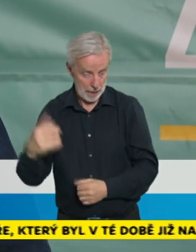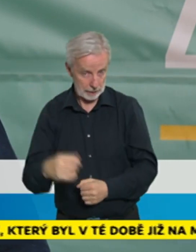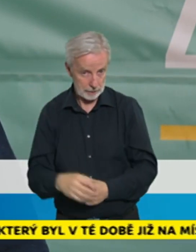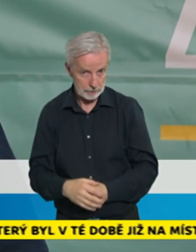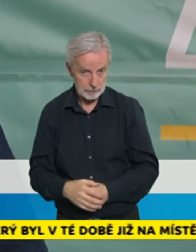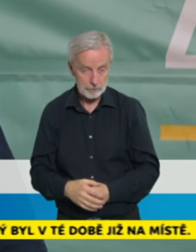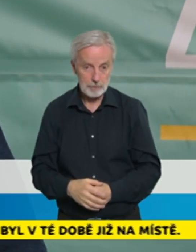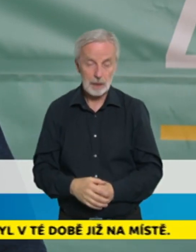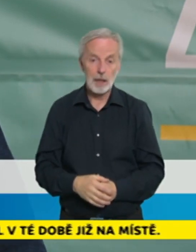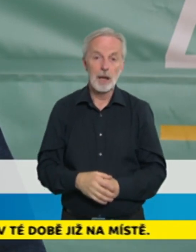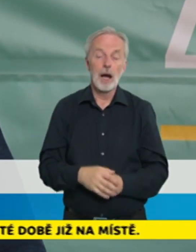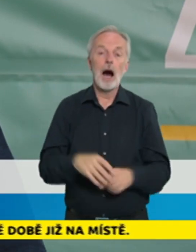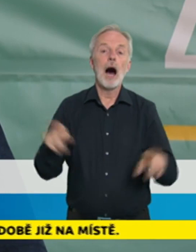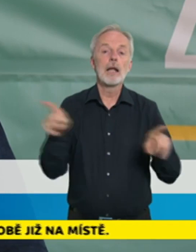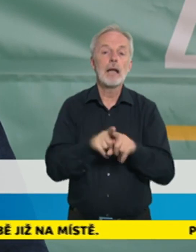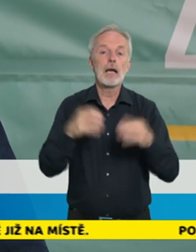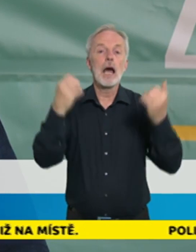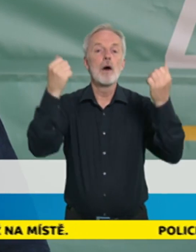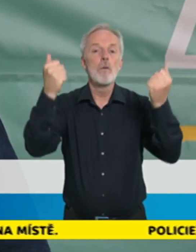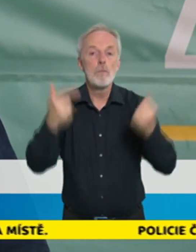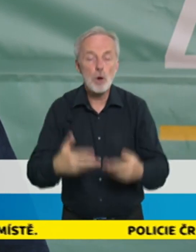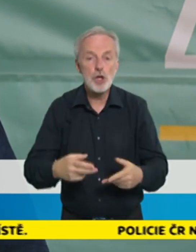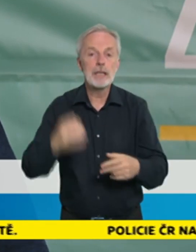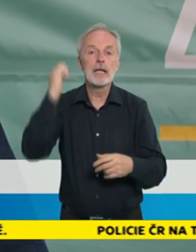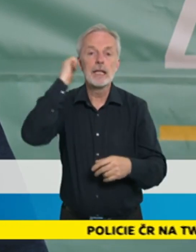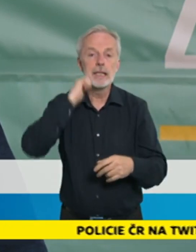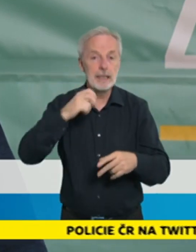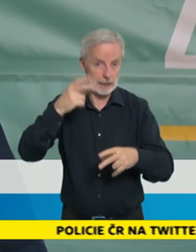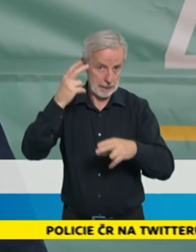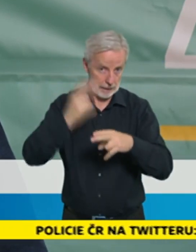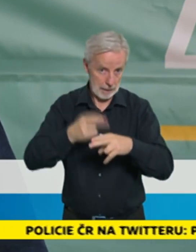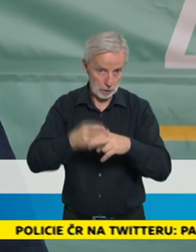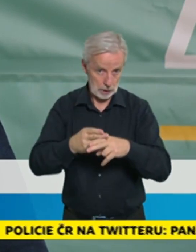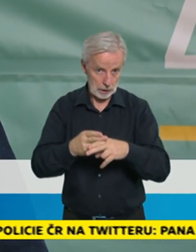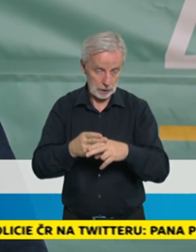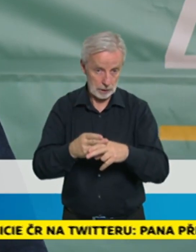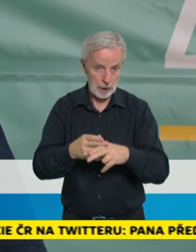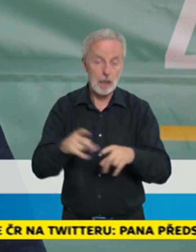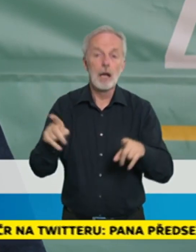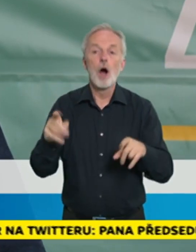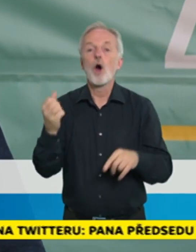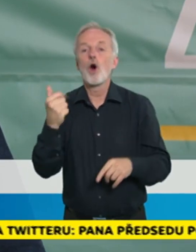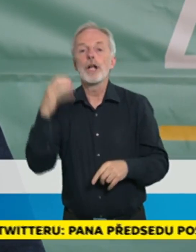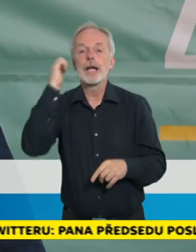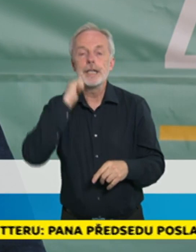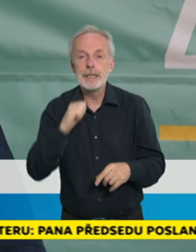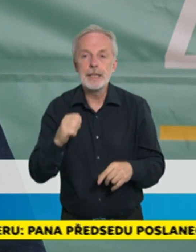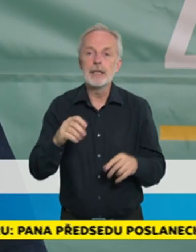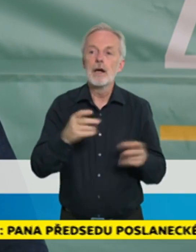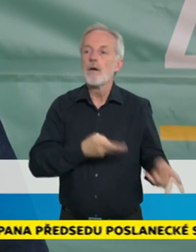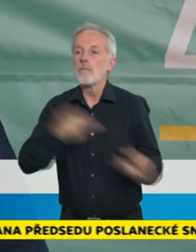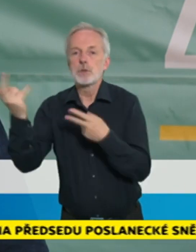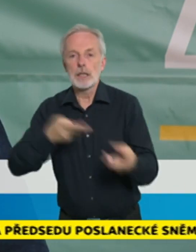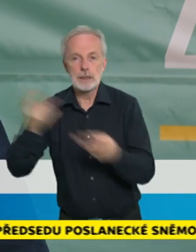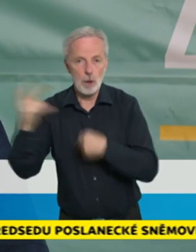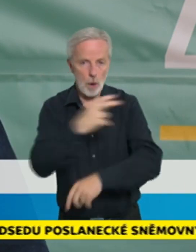počet symptomatických případů, samozřejmě i příjmy do nemocnit, příjmy na jednotky intenzivních péče